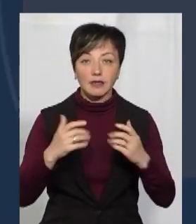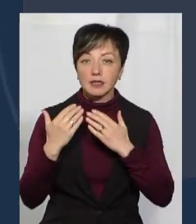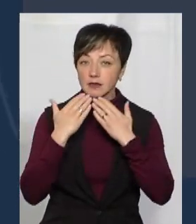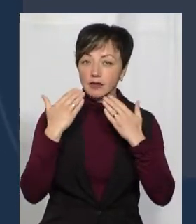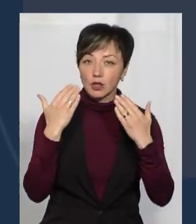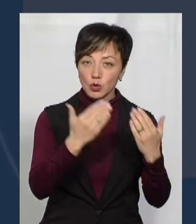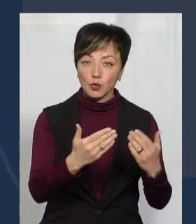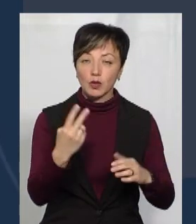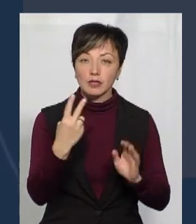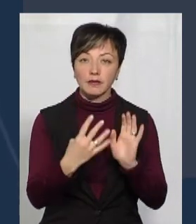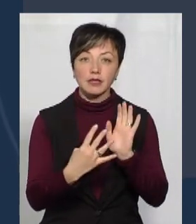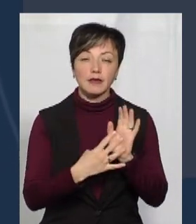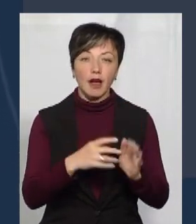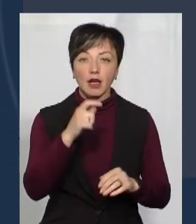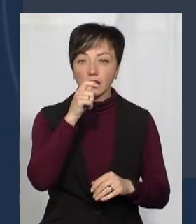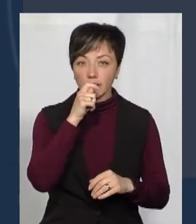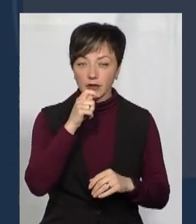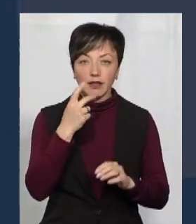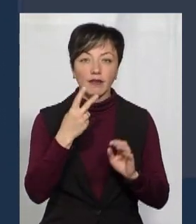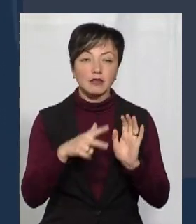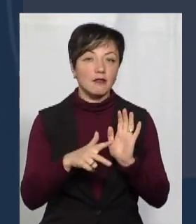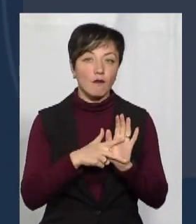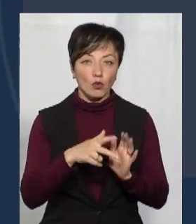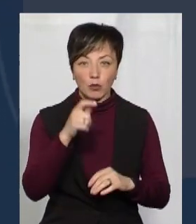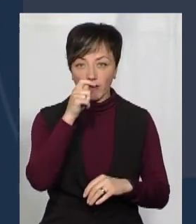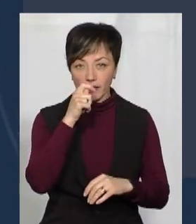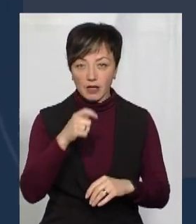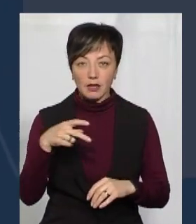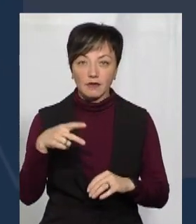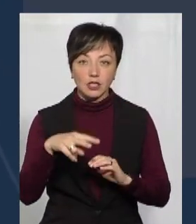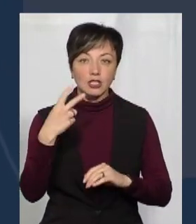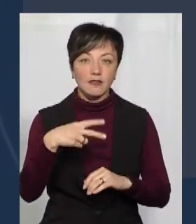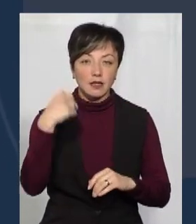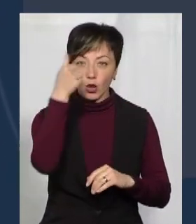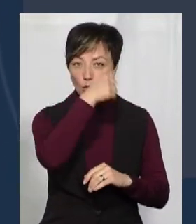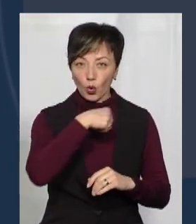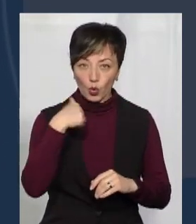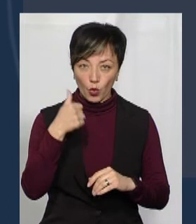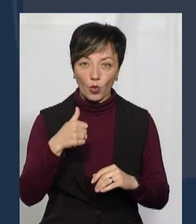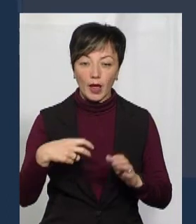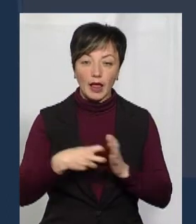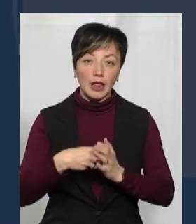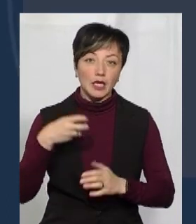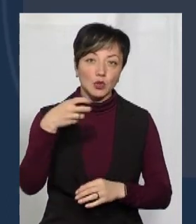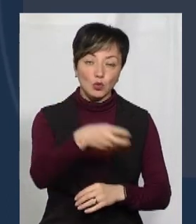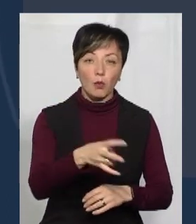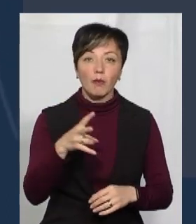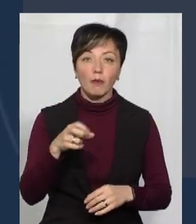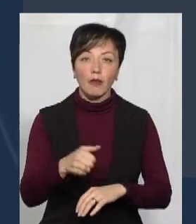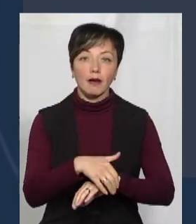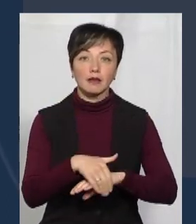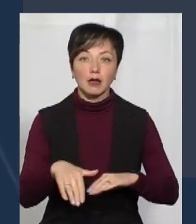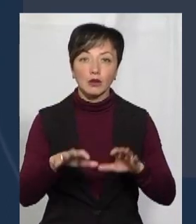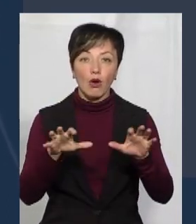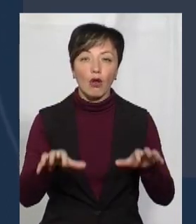квітня 2020 року з листом на адресу